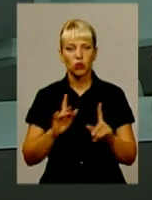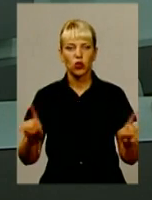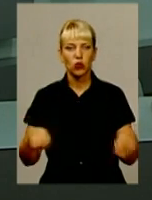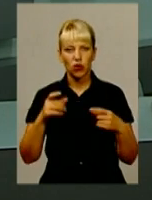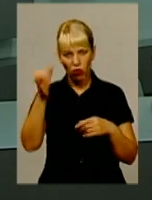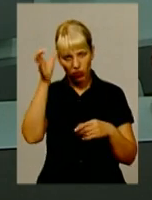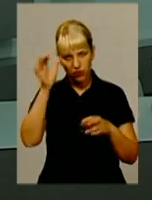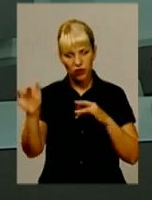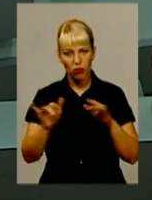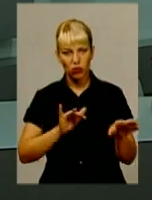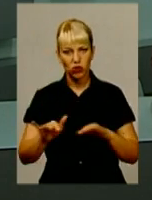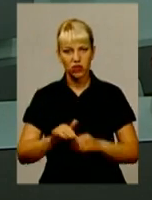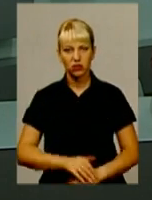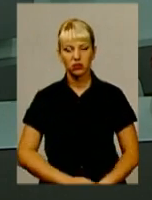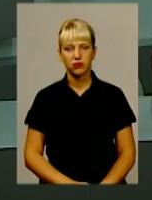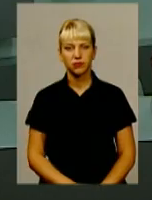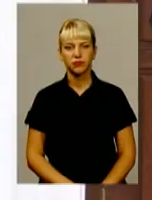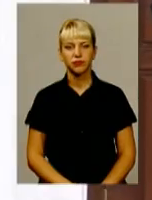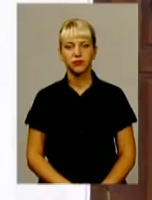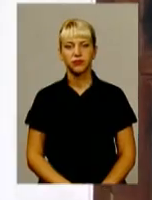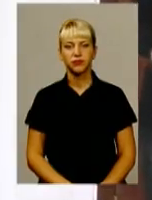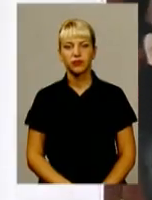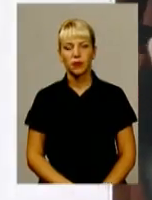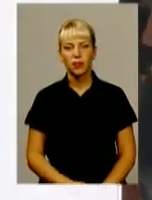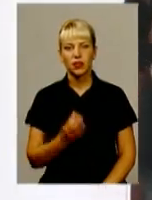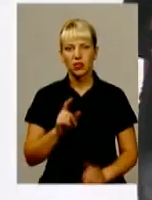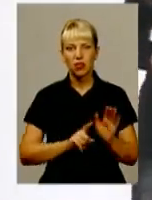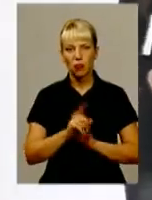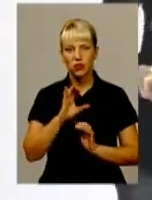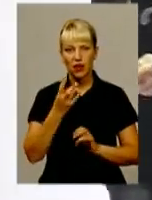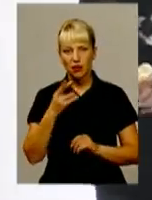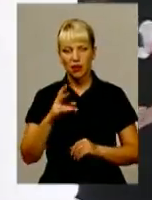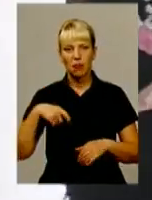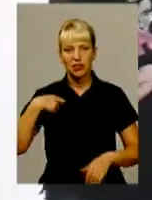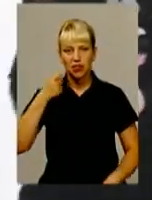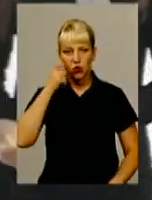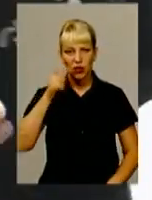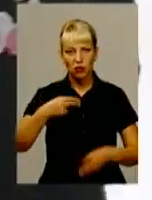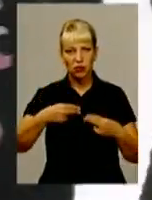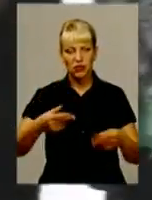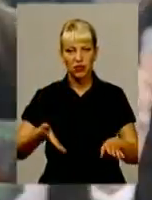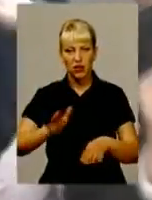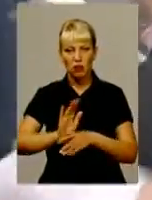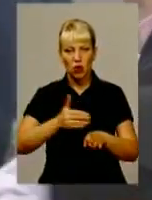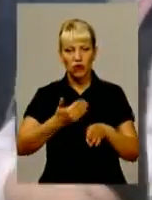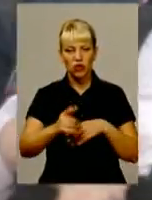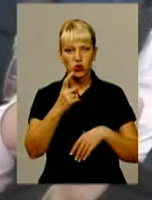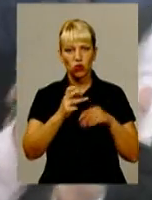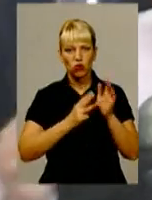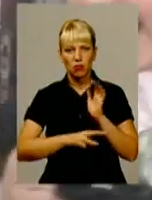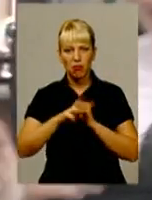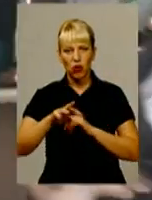освітній процес, дивіться у сюжеті. Ще на початку серпня президент України підписав наказ про виділення 180